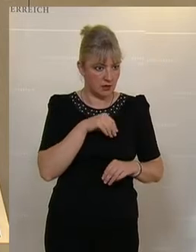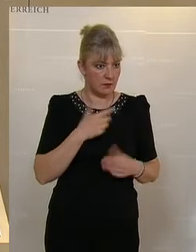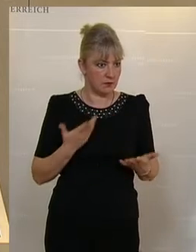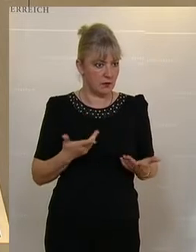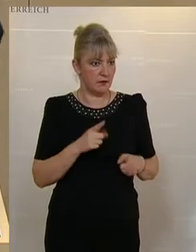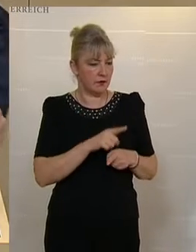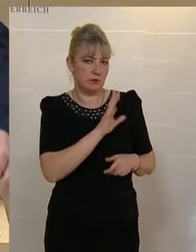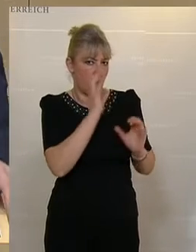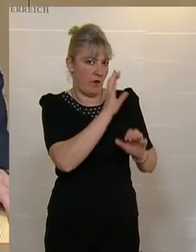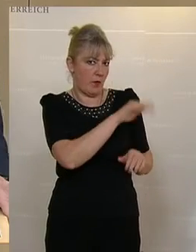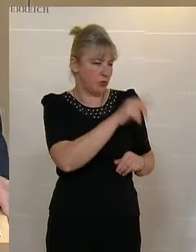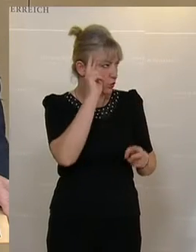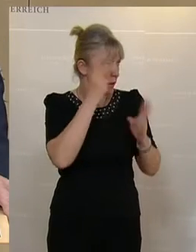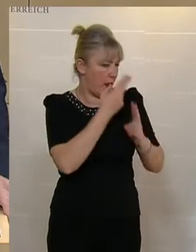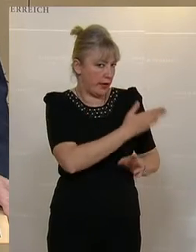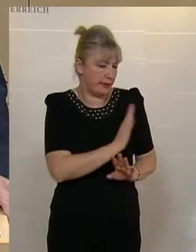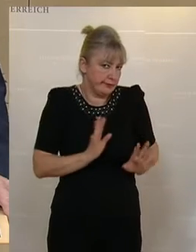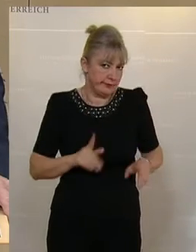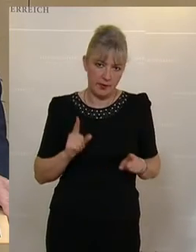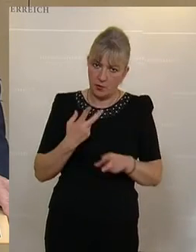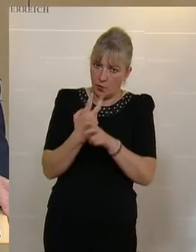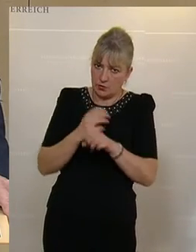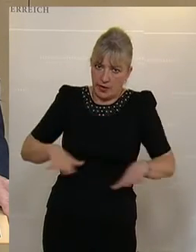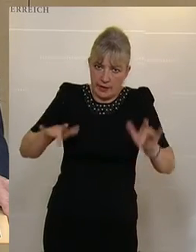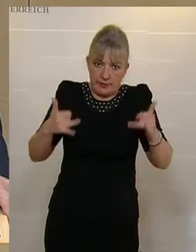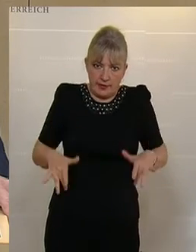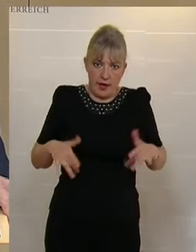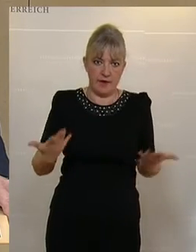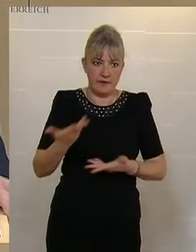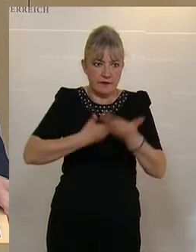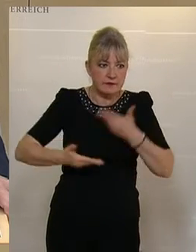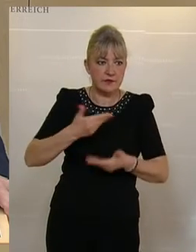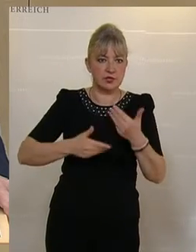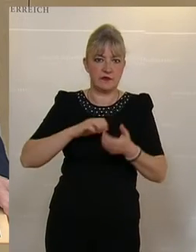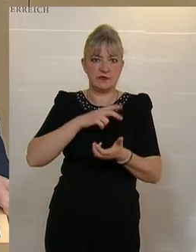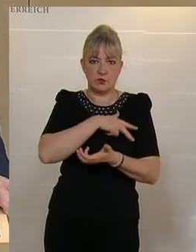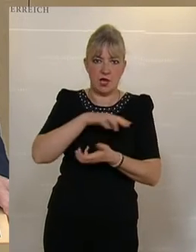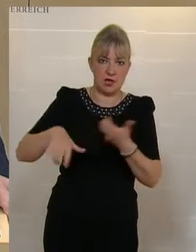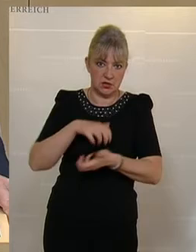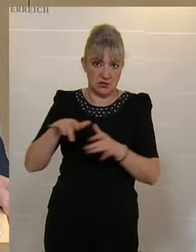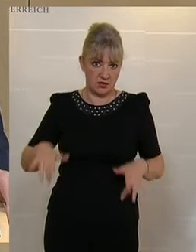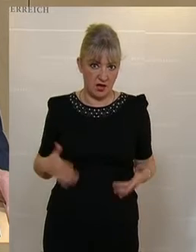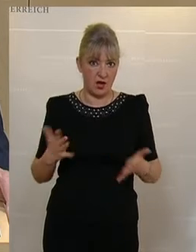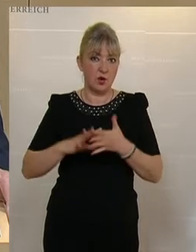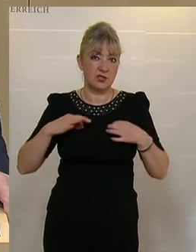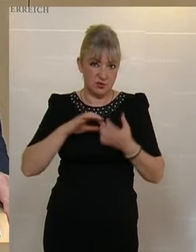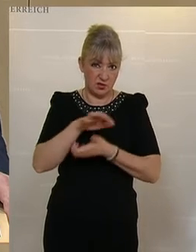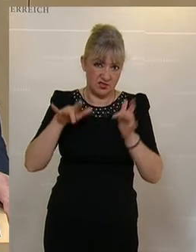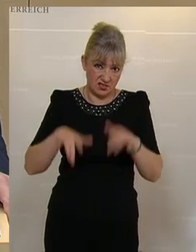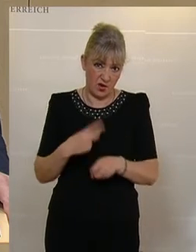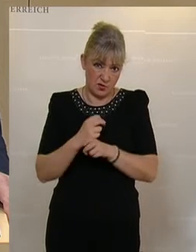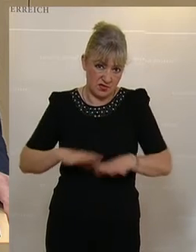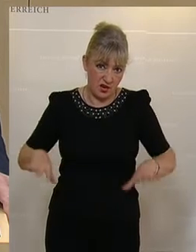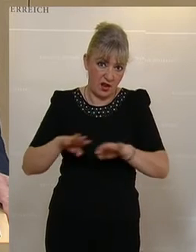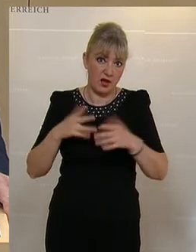ÖVP einmal Gedanken machen. Österreich befindet sich in einer wirtschaftsfähigen, sozialen Krise und einer Gesundheitskrise, mit der